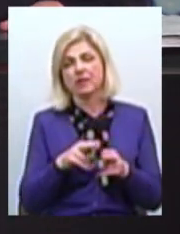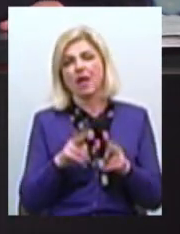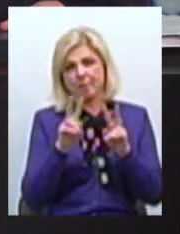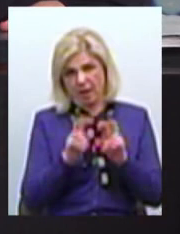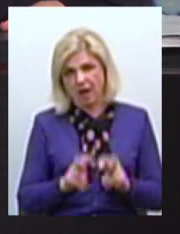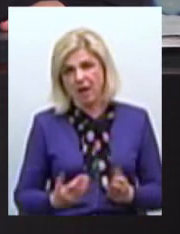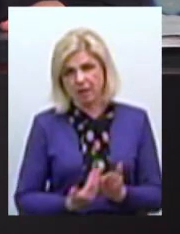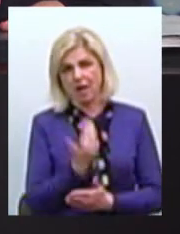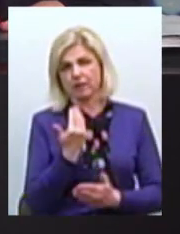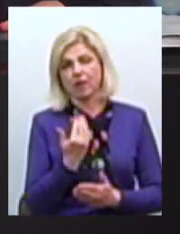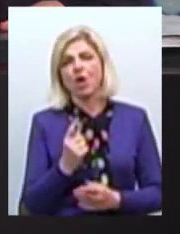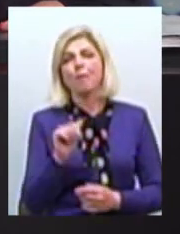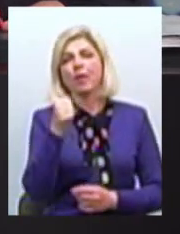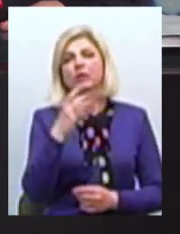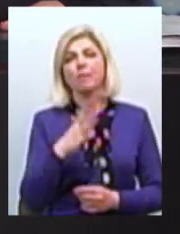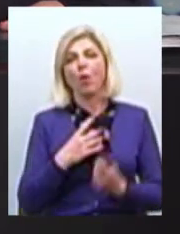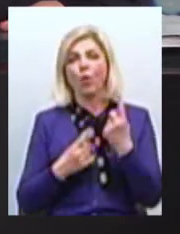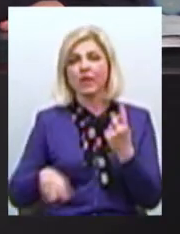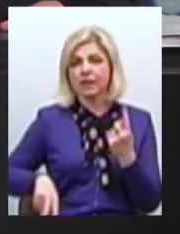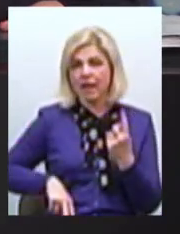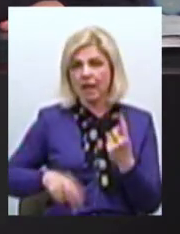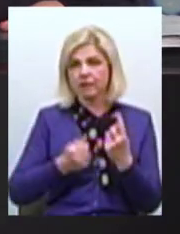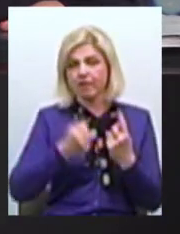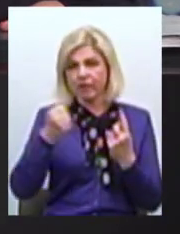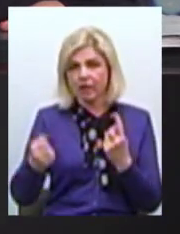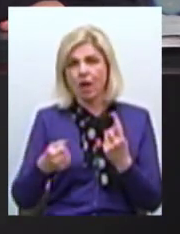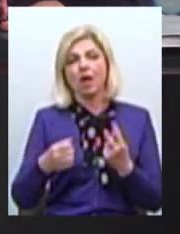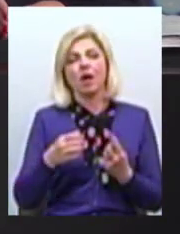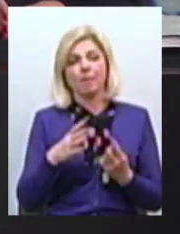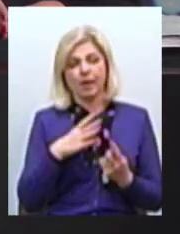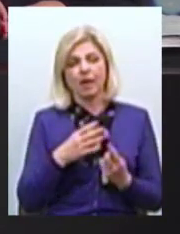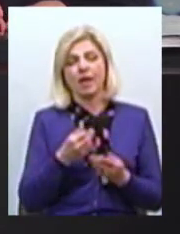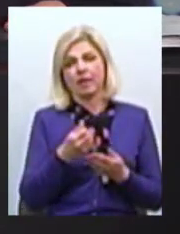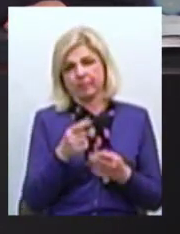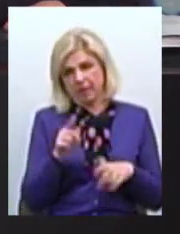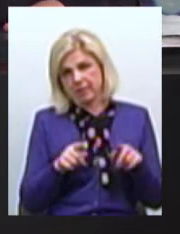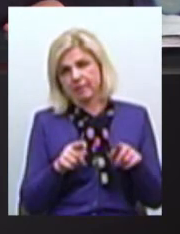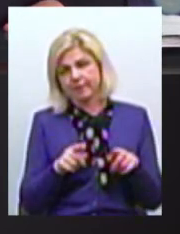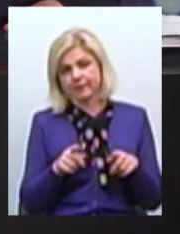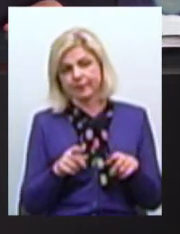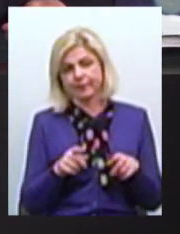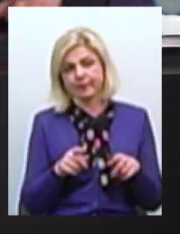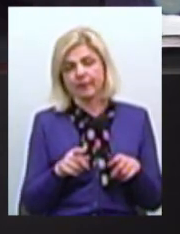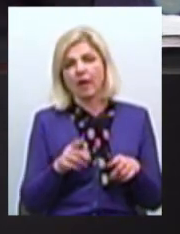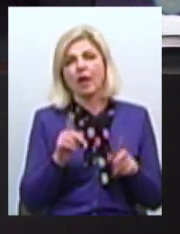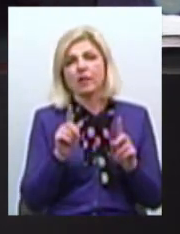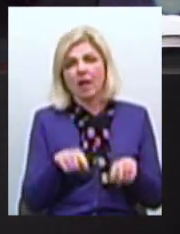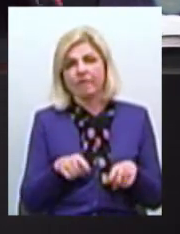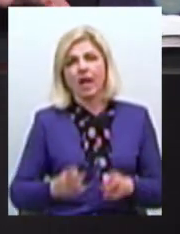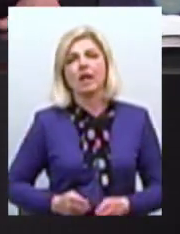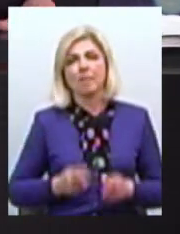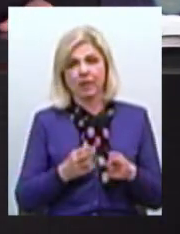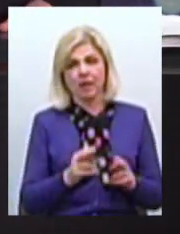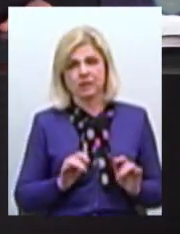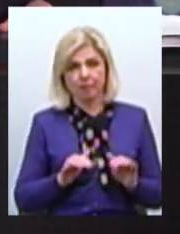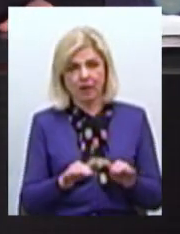спочатку був один директор призначений обласною адміністрацією Там були деякі, скажімо так, навіть кримінальні справи,